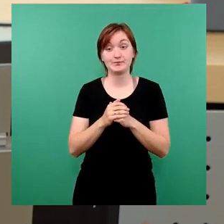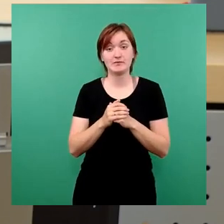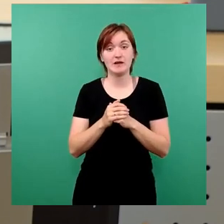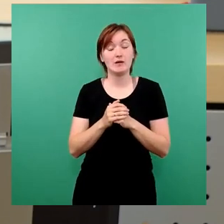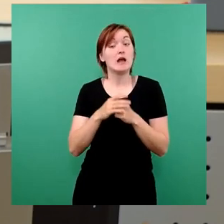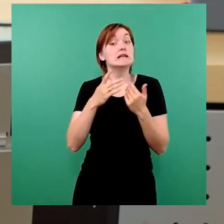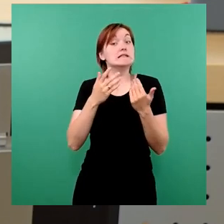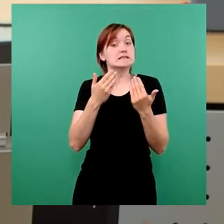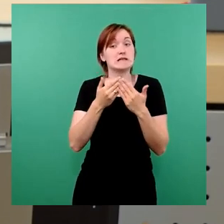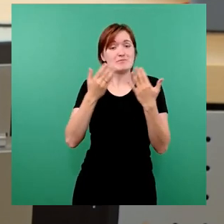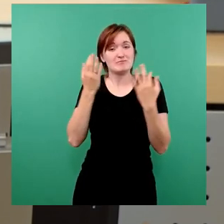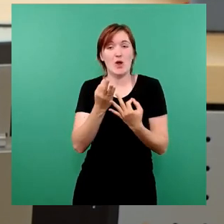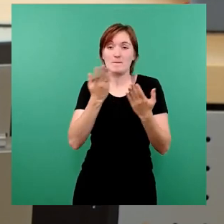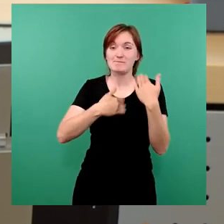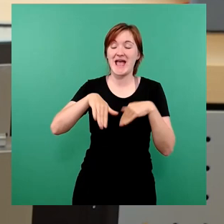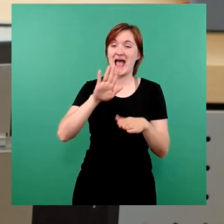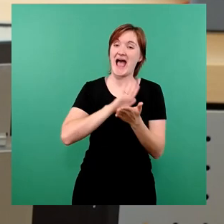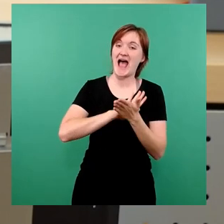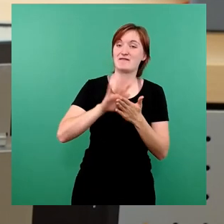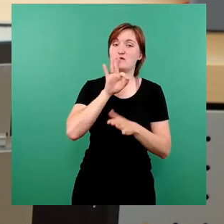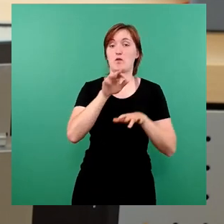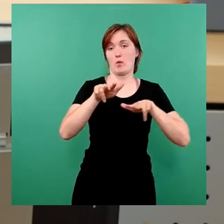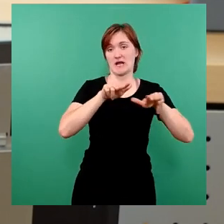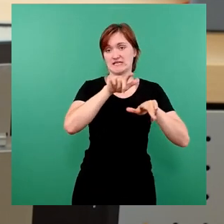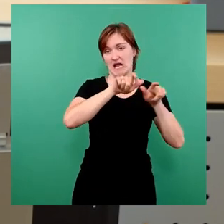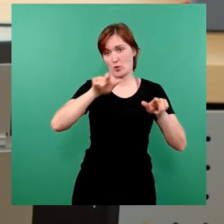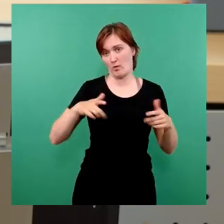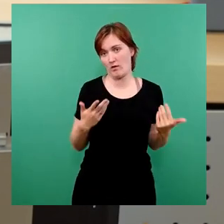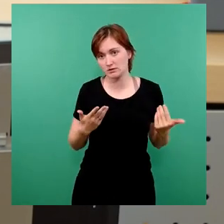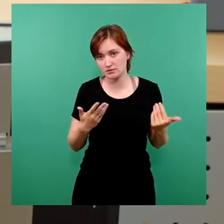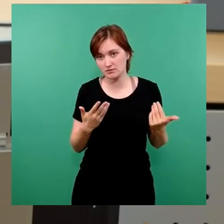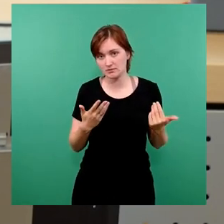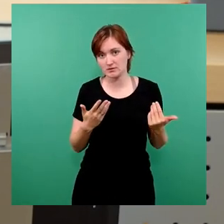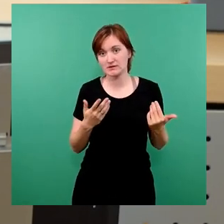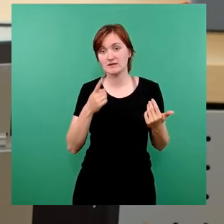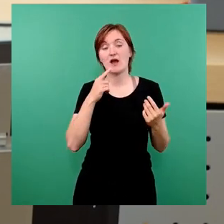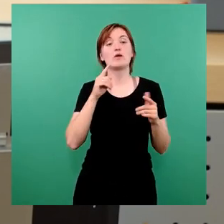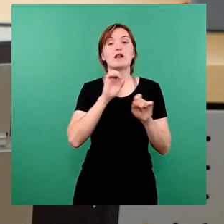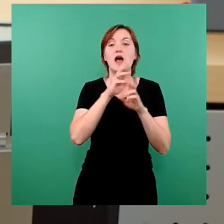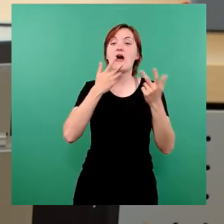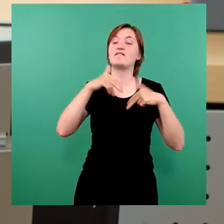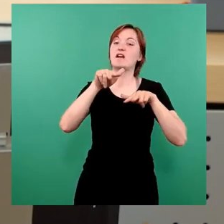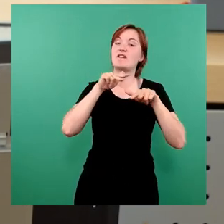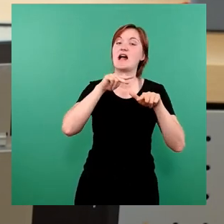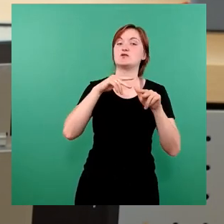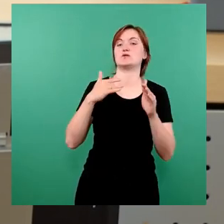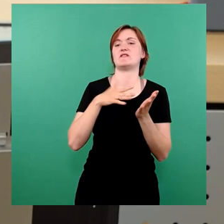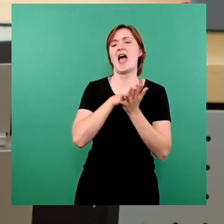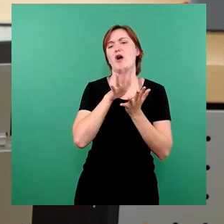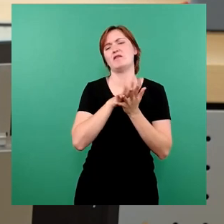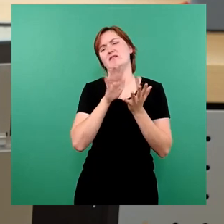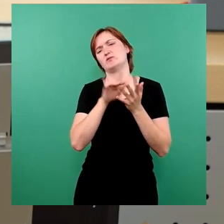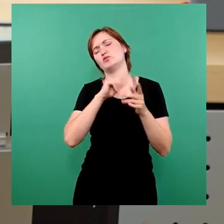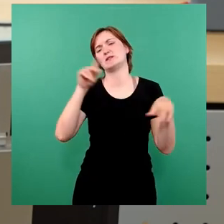einfacher wird, diese großen und auch diese kleinen Feste zu organisieren. Es spart auch Aufwand der Verwaltung, denn wo viele Unterlagen